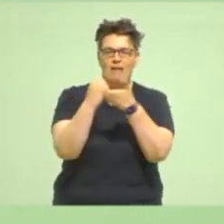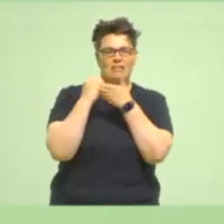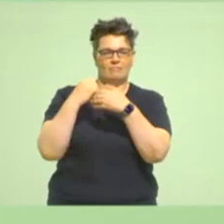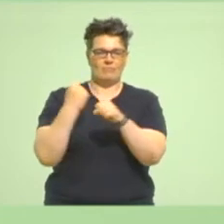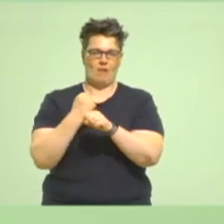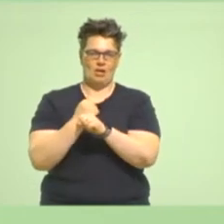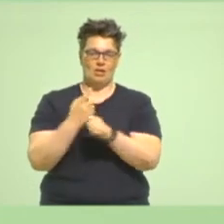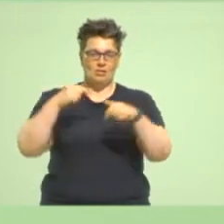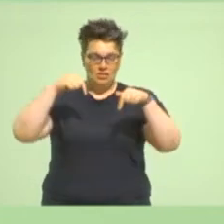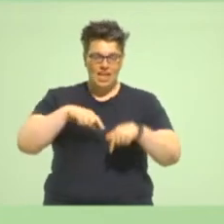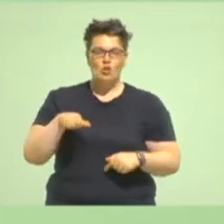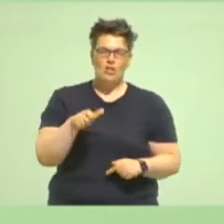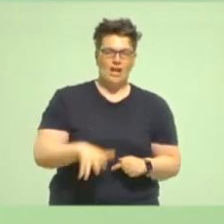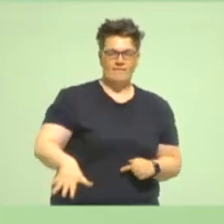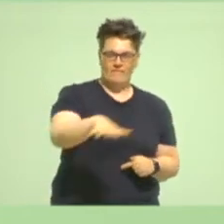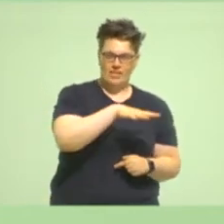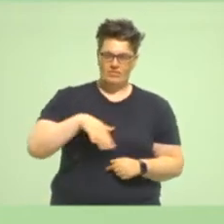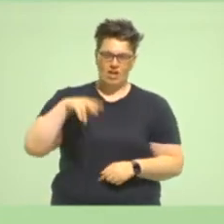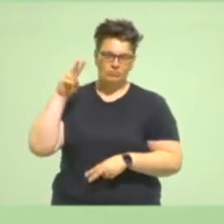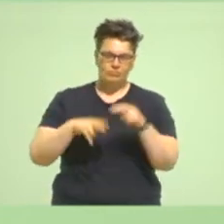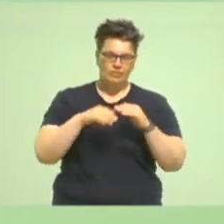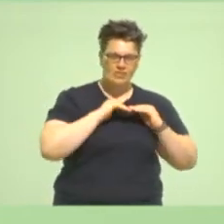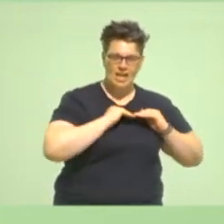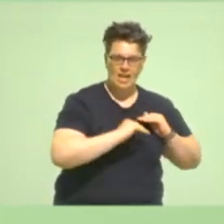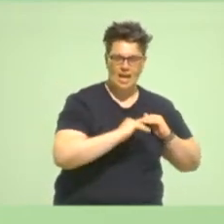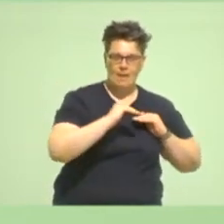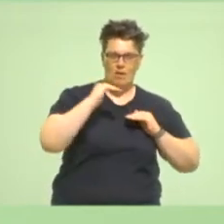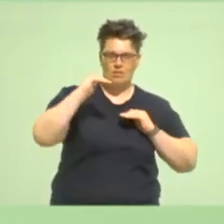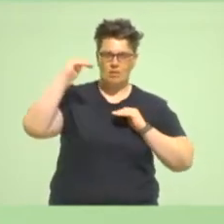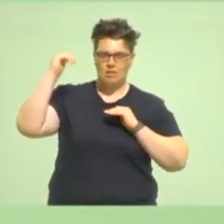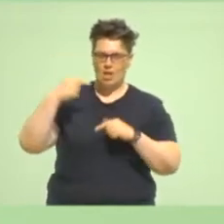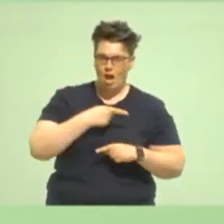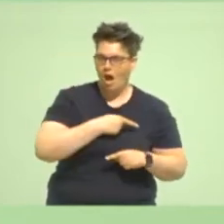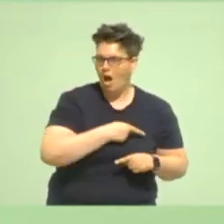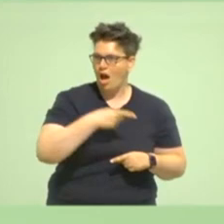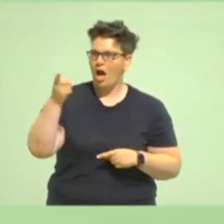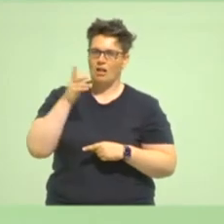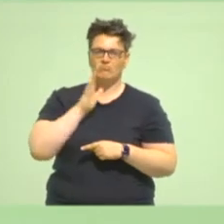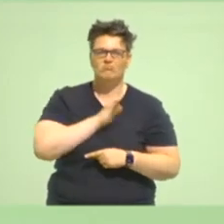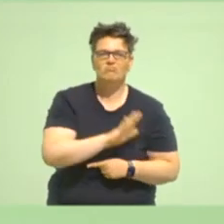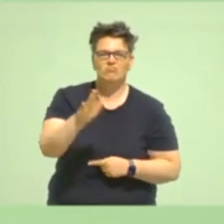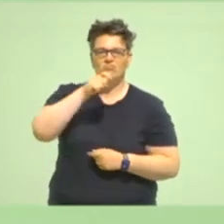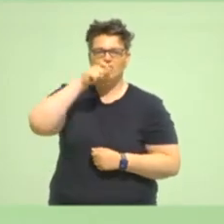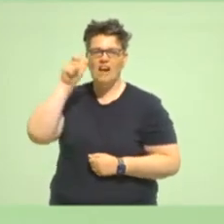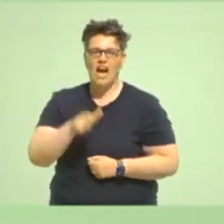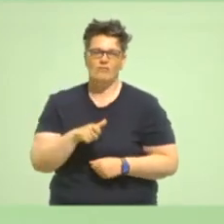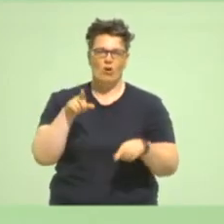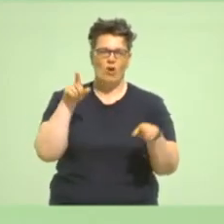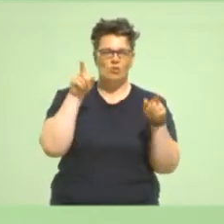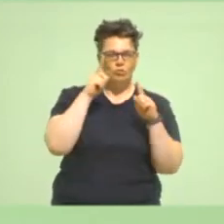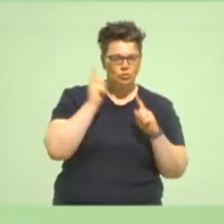Nordrhein-Westfalen auf allen Ebenen jede und jeder Einzelne in seiner Verantwortung beieinander bleiben,